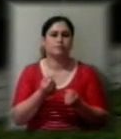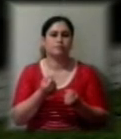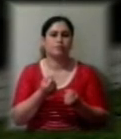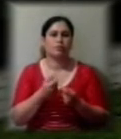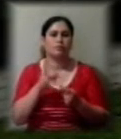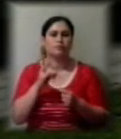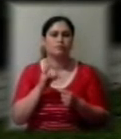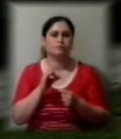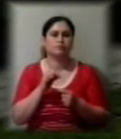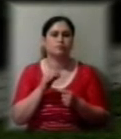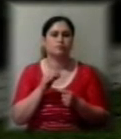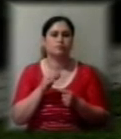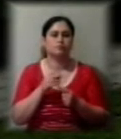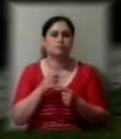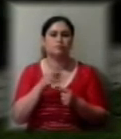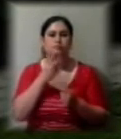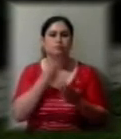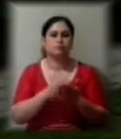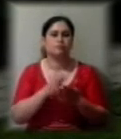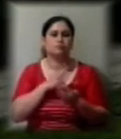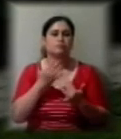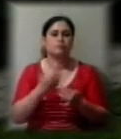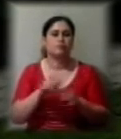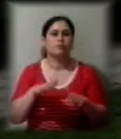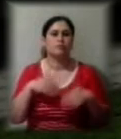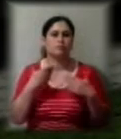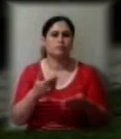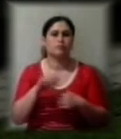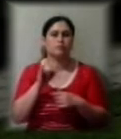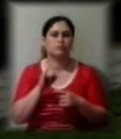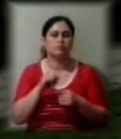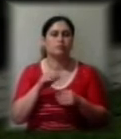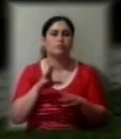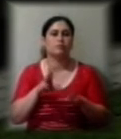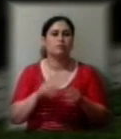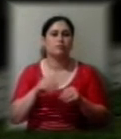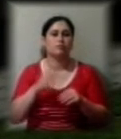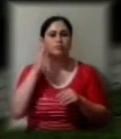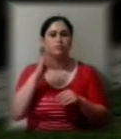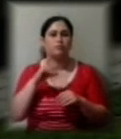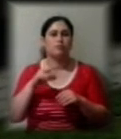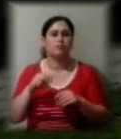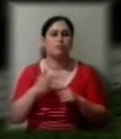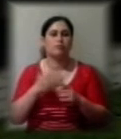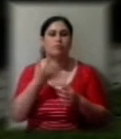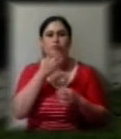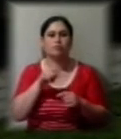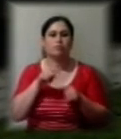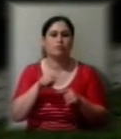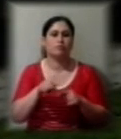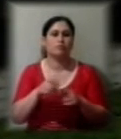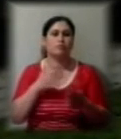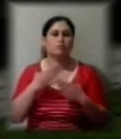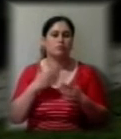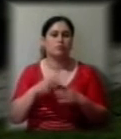Як ви бачите, сьогодні було декілька пропозицій, і рахував міський голова особисто був проти будь-якого рішення стосовно податків,